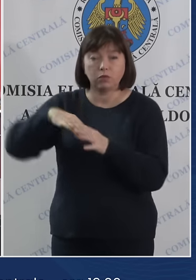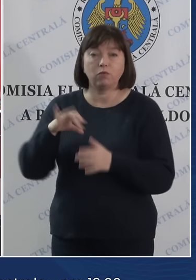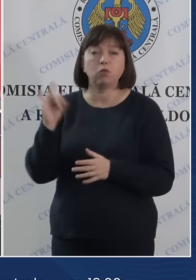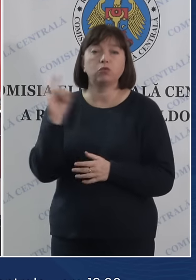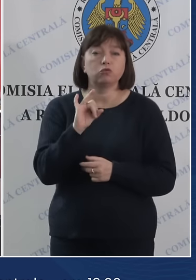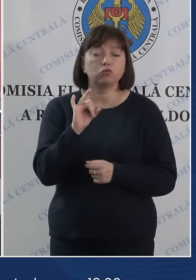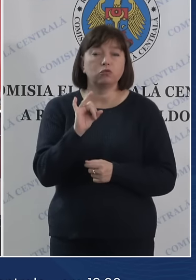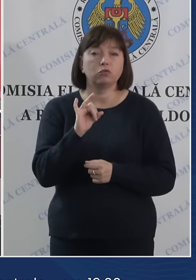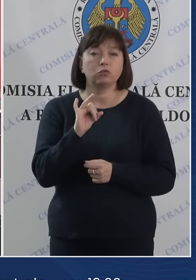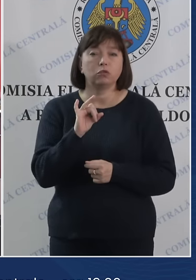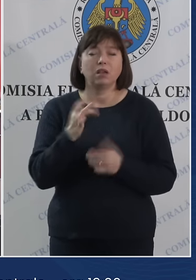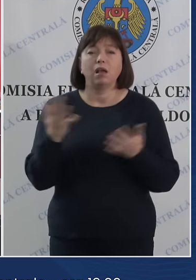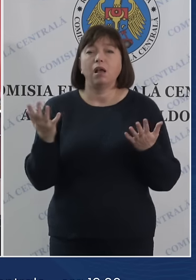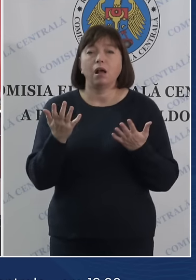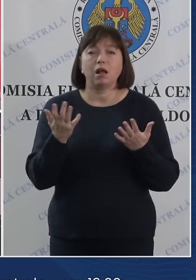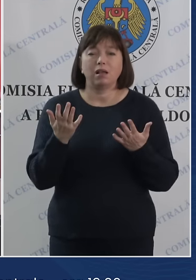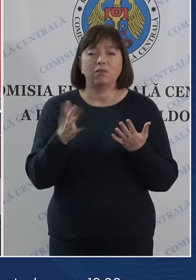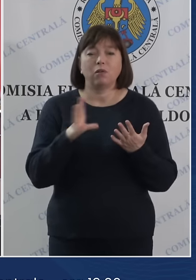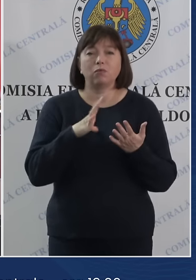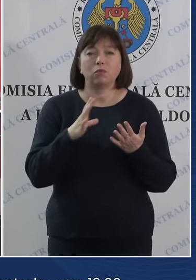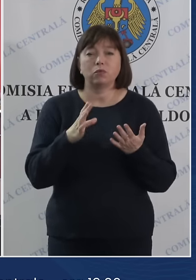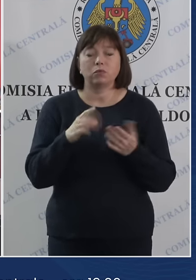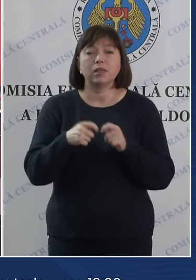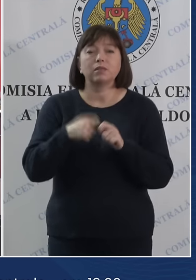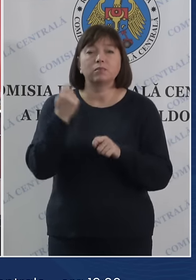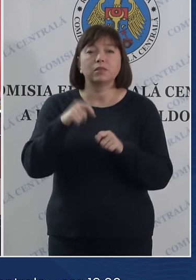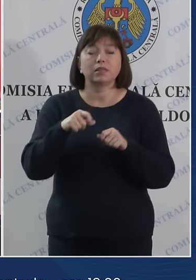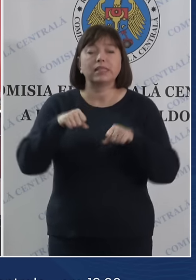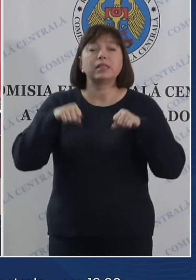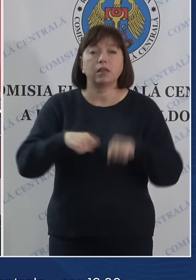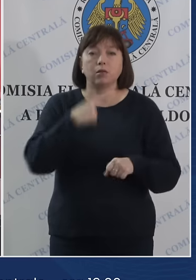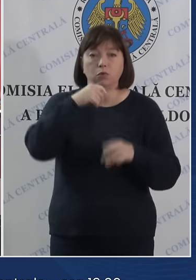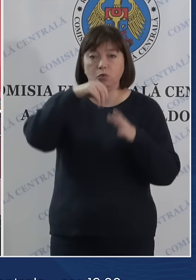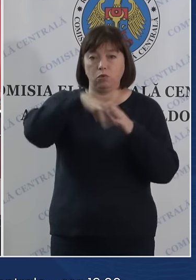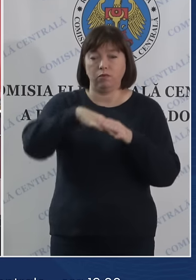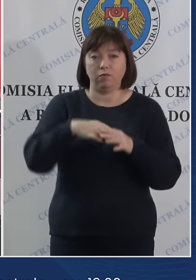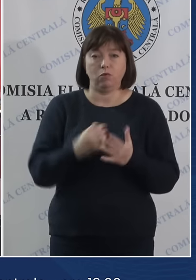careva au fost cu încălcarea dreptului de vot.